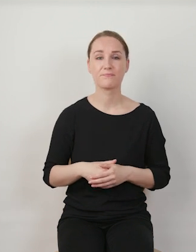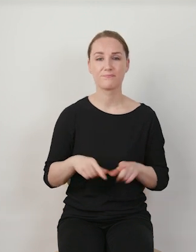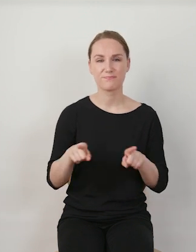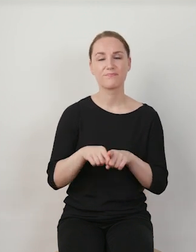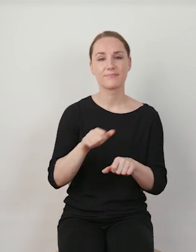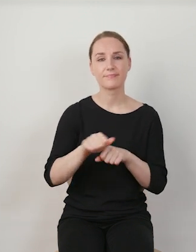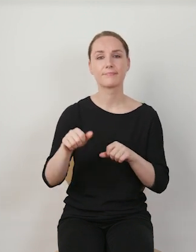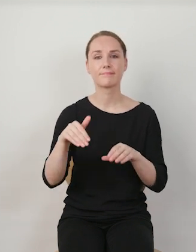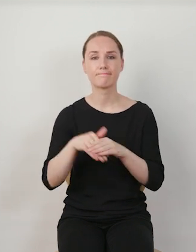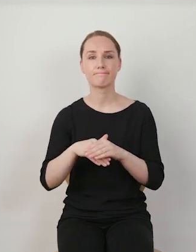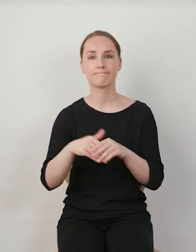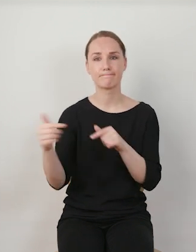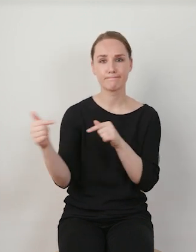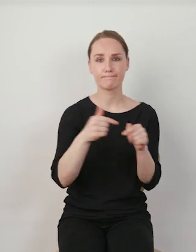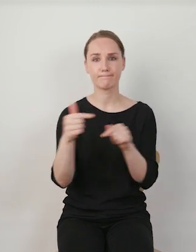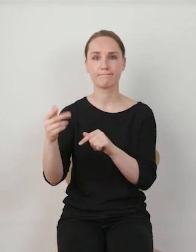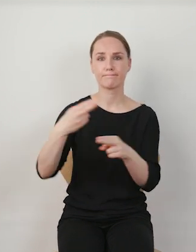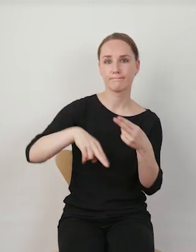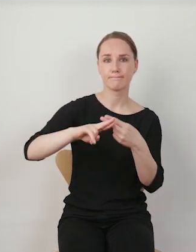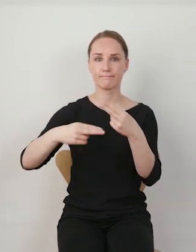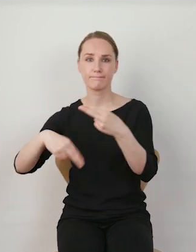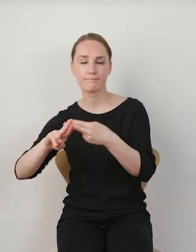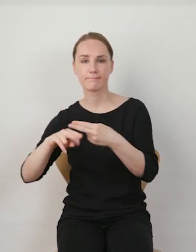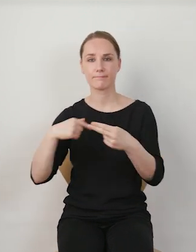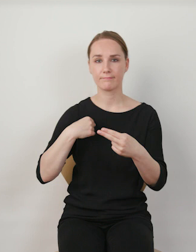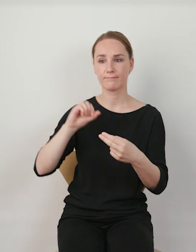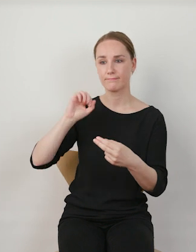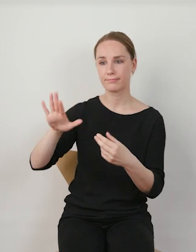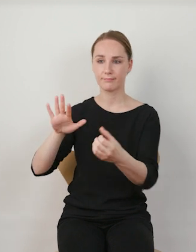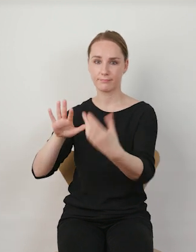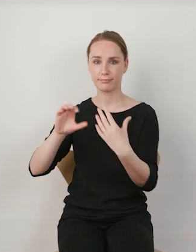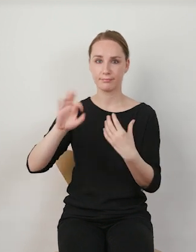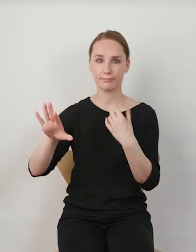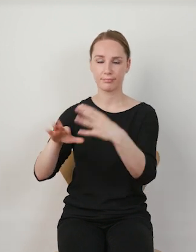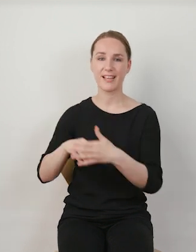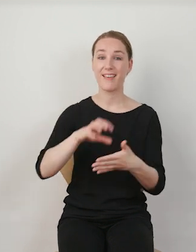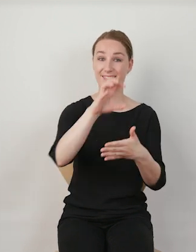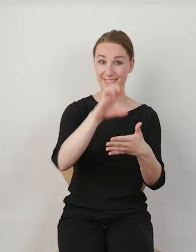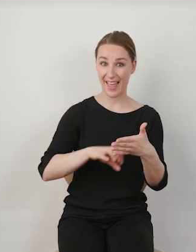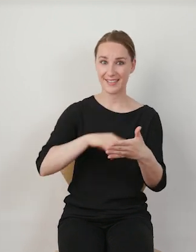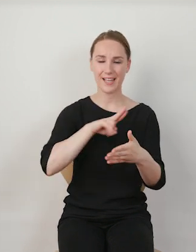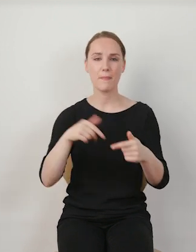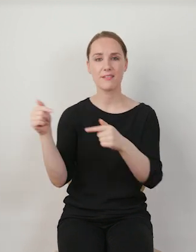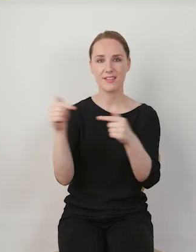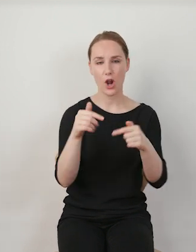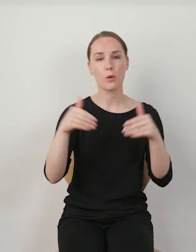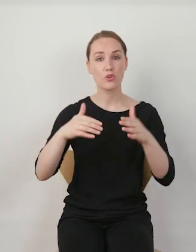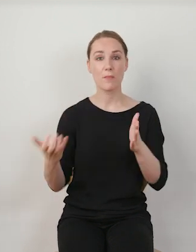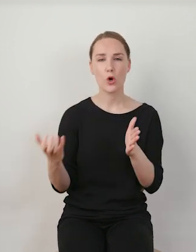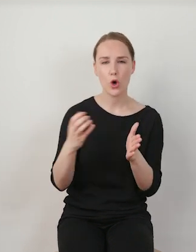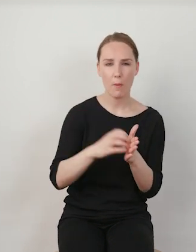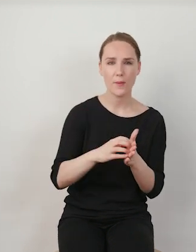responsywności, bo my wchodzimy w dialog z tekstem, o czym już wcześniej mówiłam, możemy komentować,